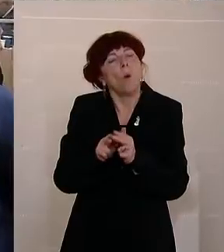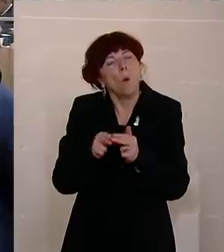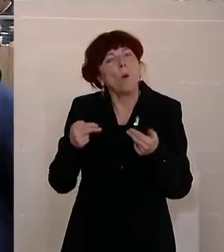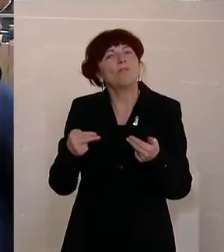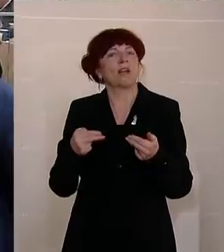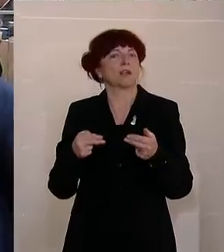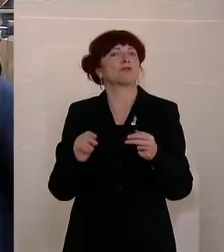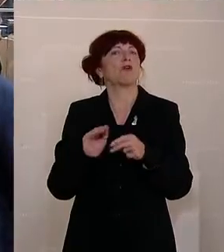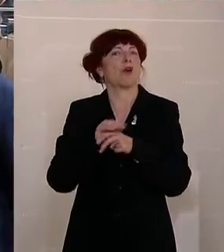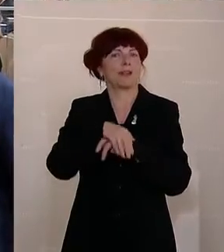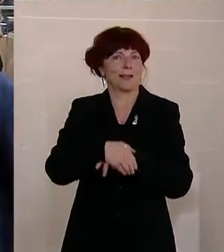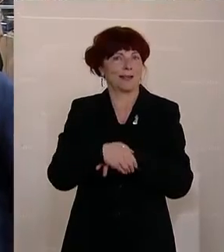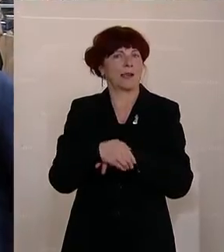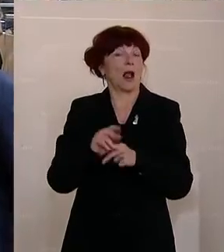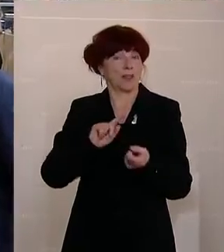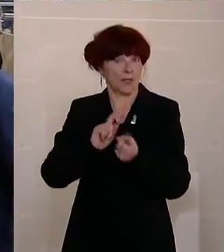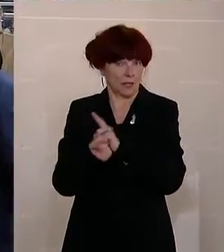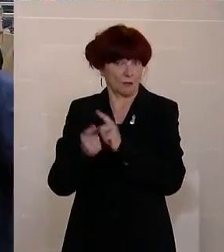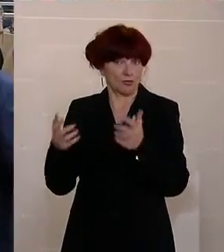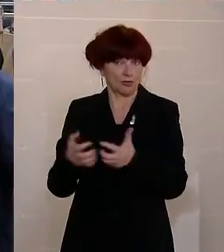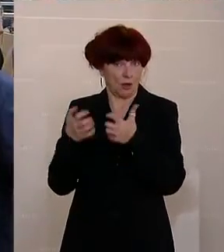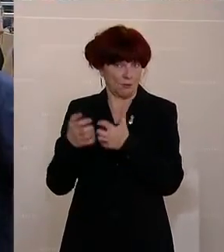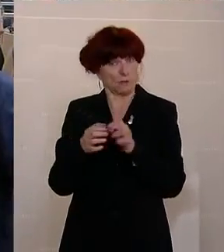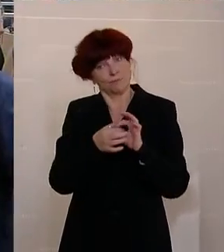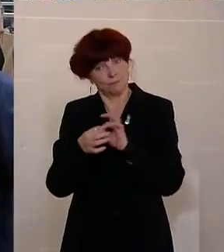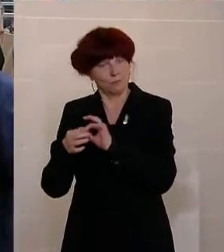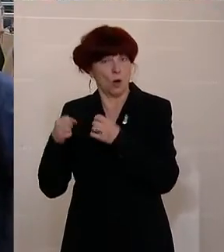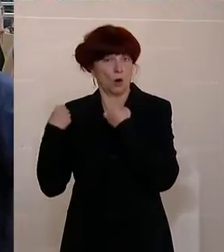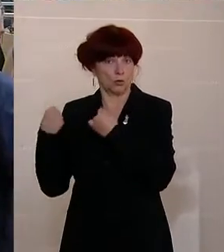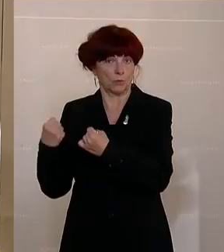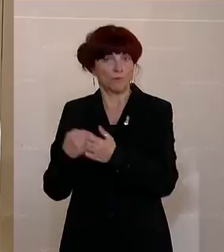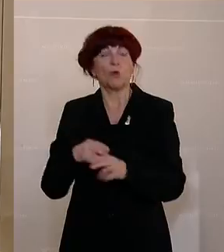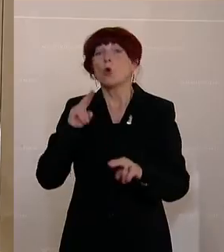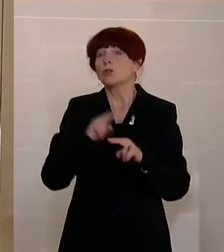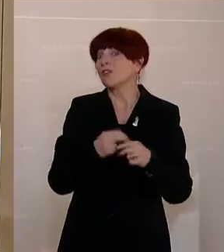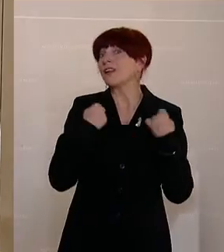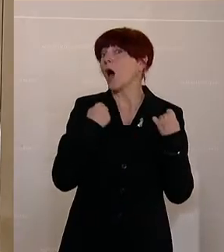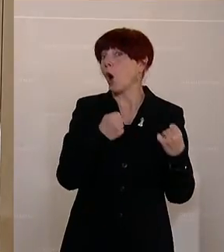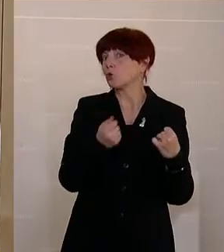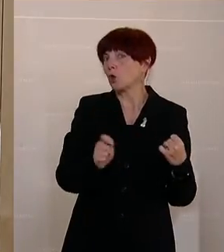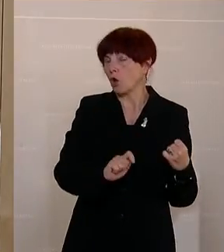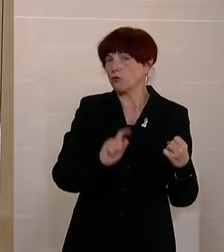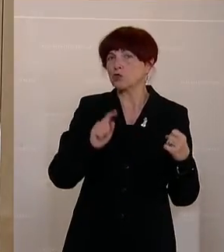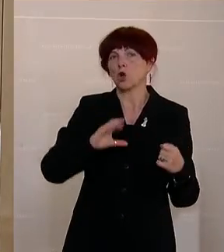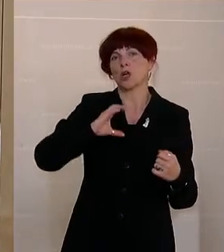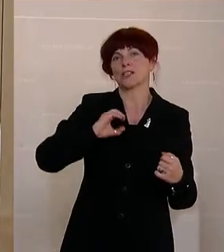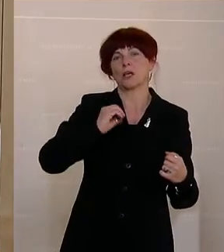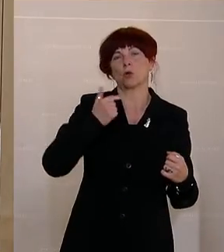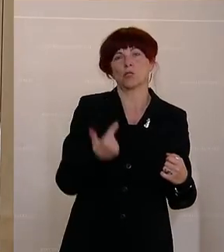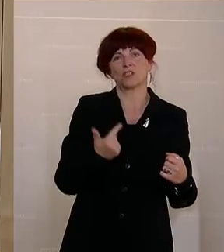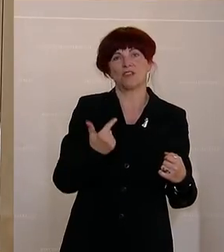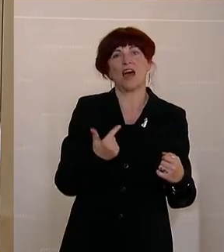Wenn schon Autos auf den Straßen sind, wenn Autos gekauft werden, dann möglichst CO2-arme oder CO2